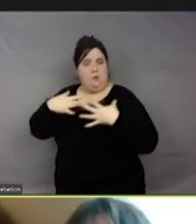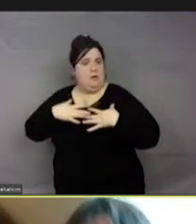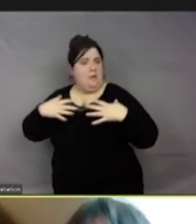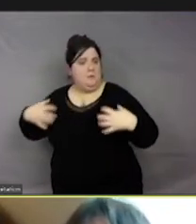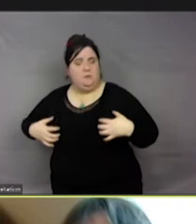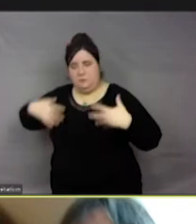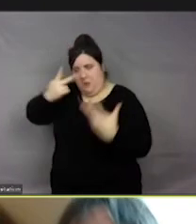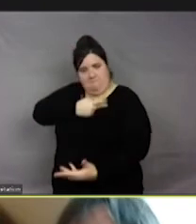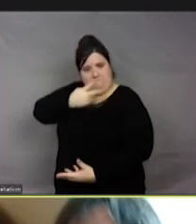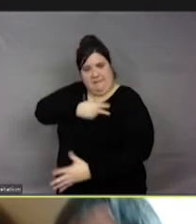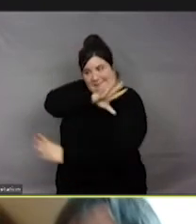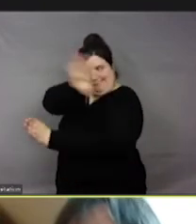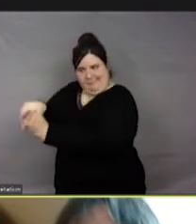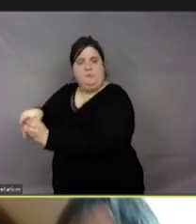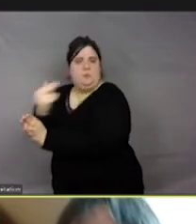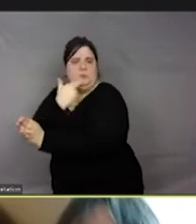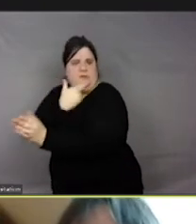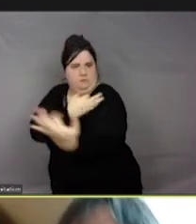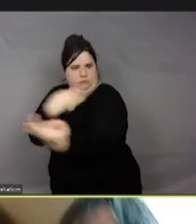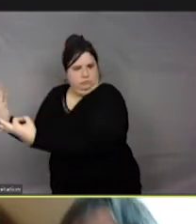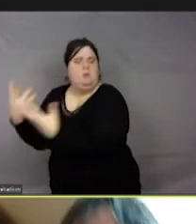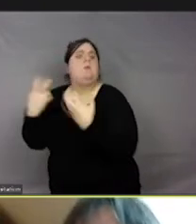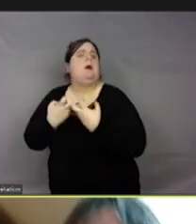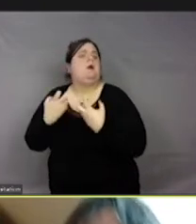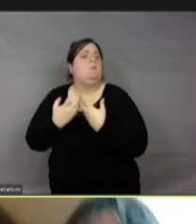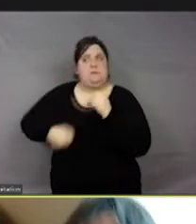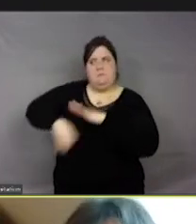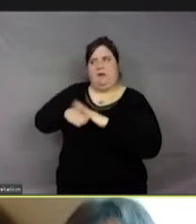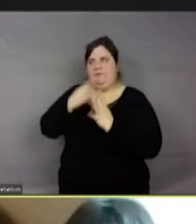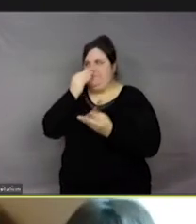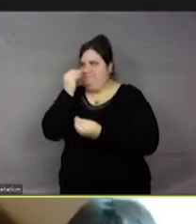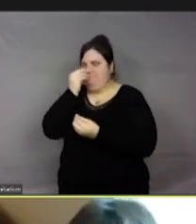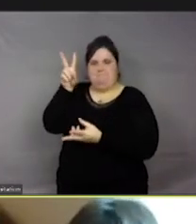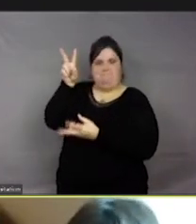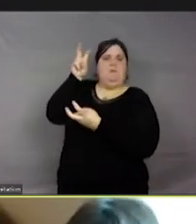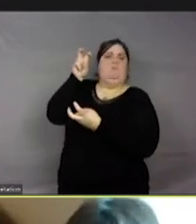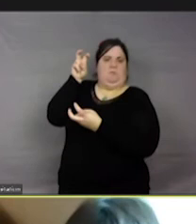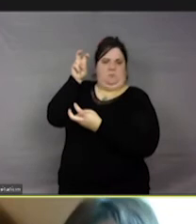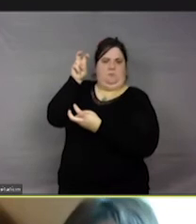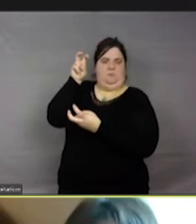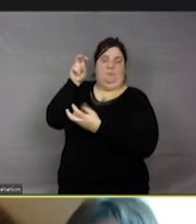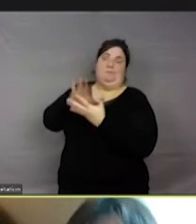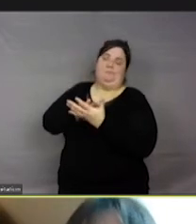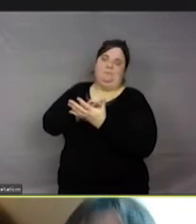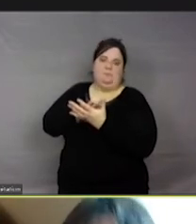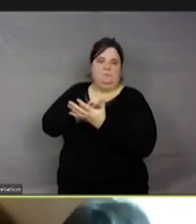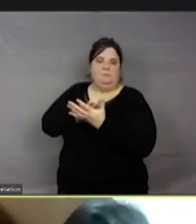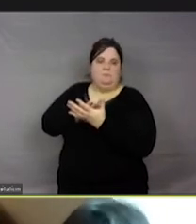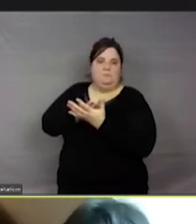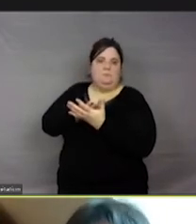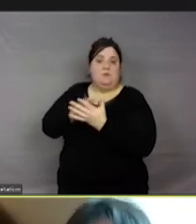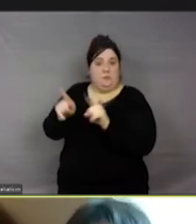d'avoir, de ressentir des perceptions dans un premier temps, mais aussi d'avoir la sensation de ressentir et d'être